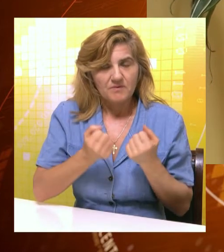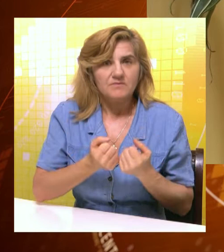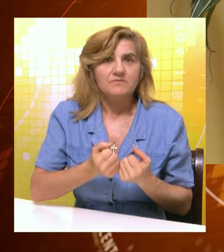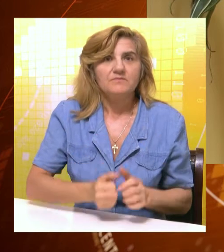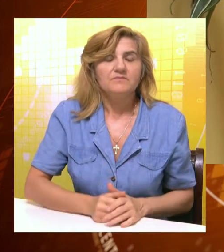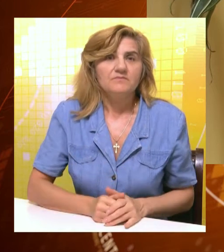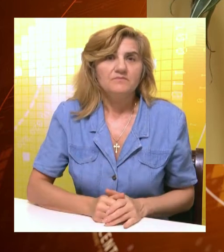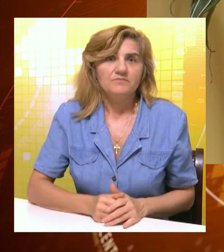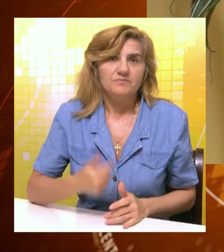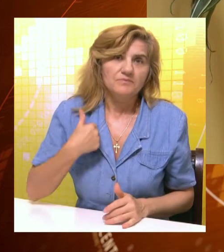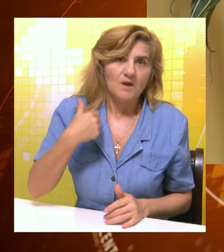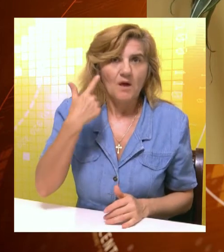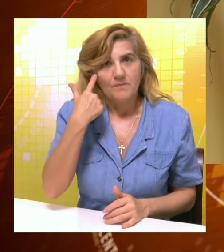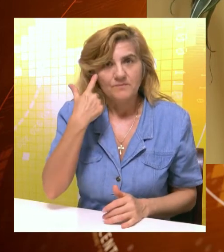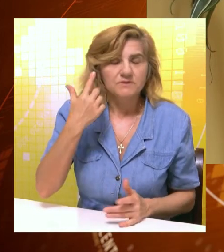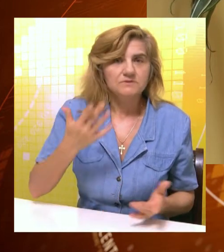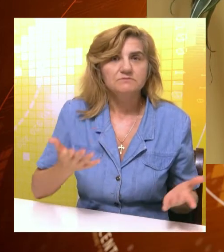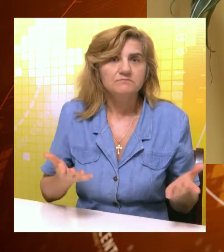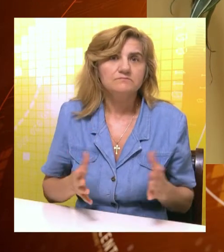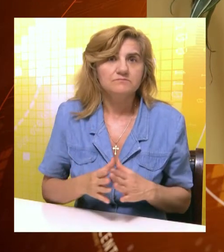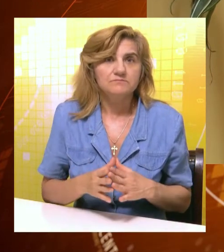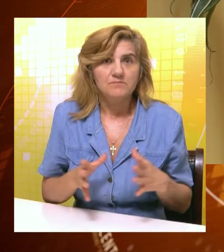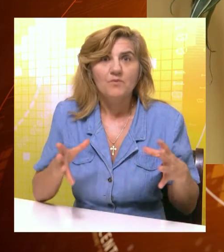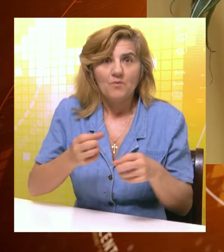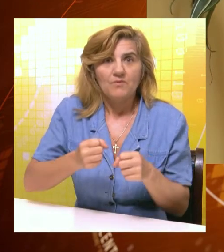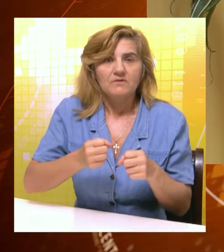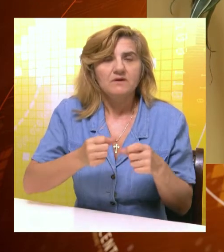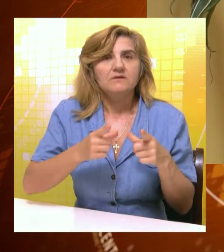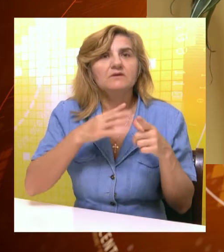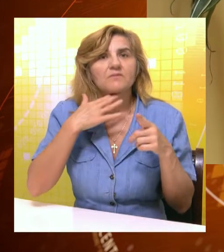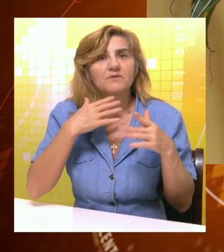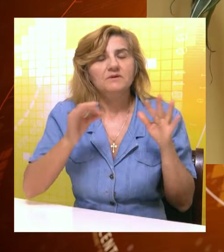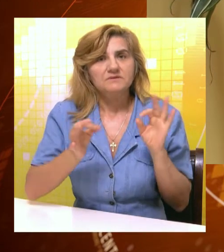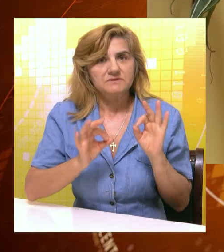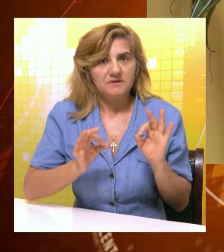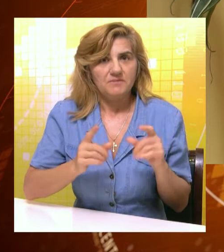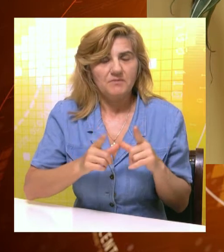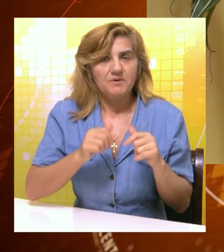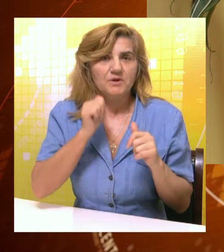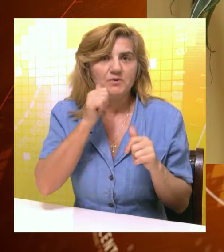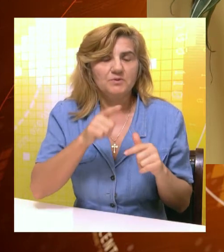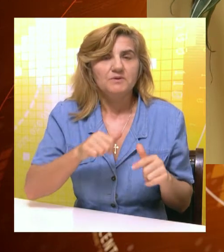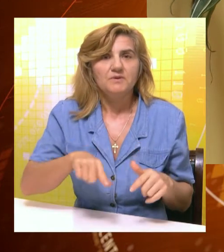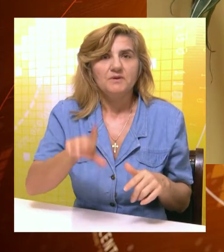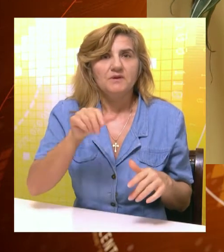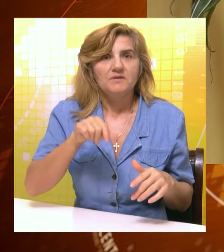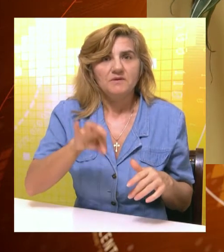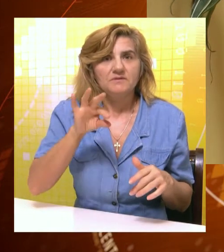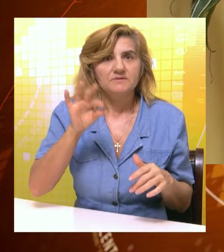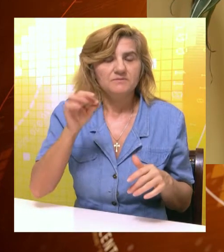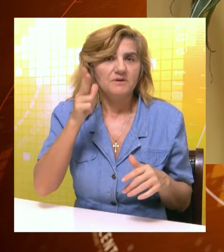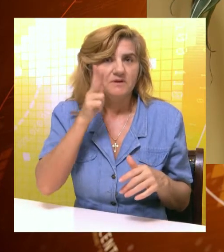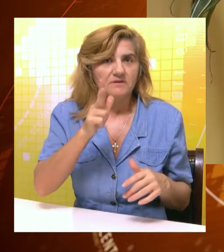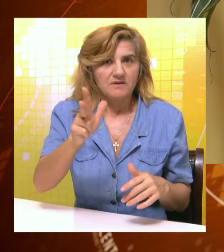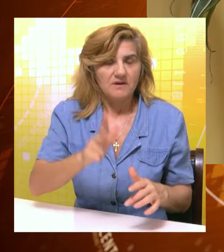ozbiljniji, pa ja mislim da su uhvatili dovoljno toga da budu spremni za sutrašnje, odnosno za naredna